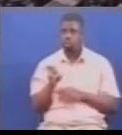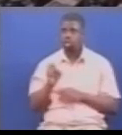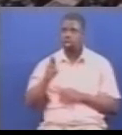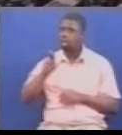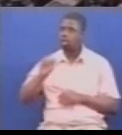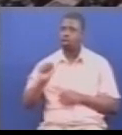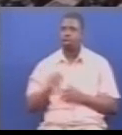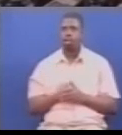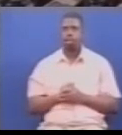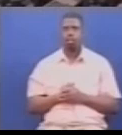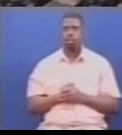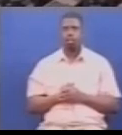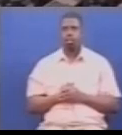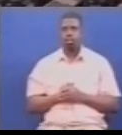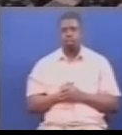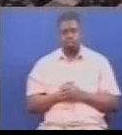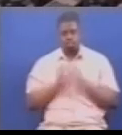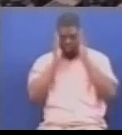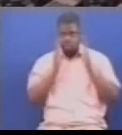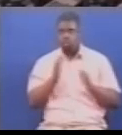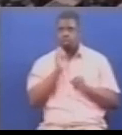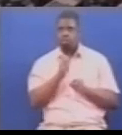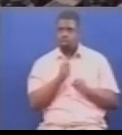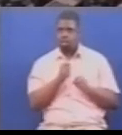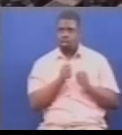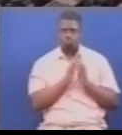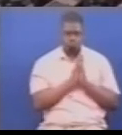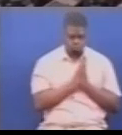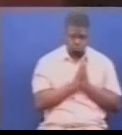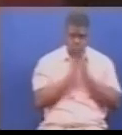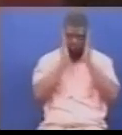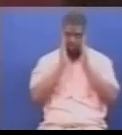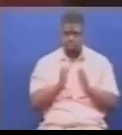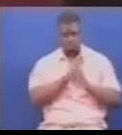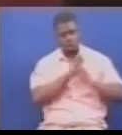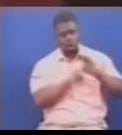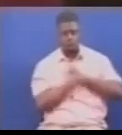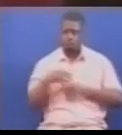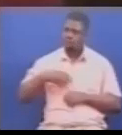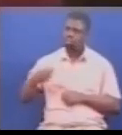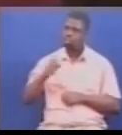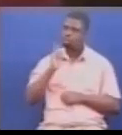Mwishimua speaker, kwanza ni mshkuru, mwishimua nebuwaziri kwa majibu mazuri, lakini.